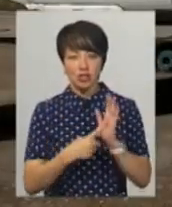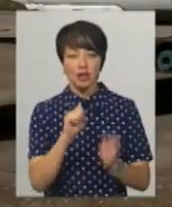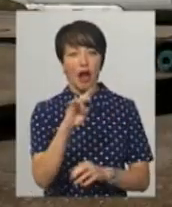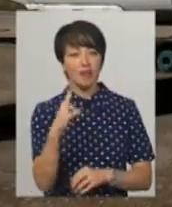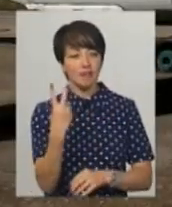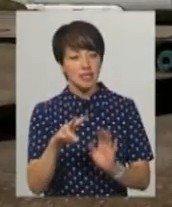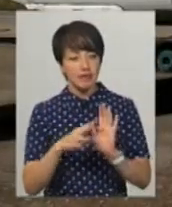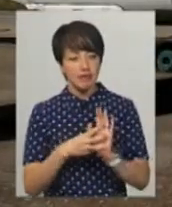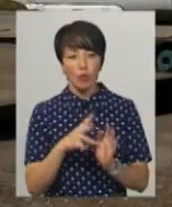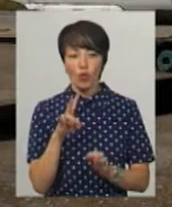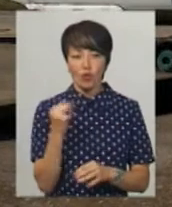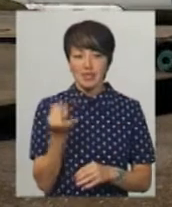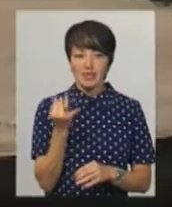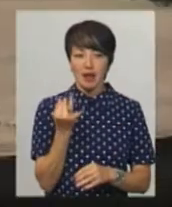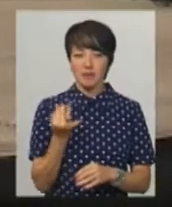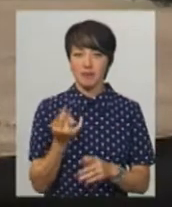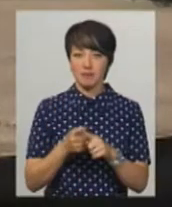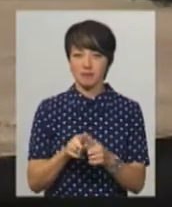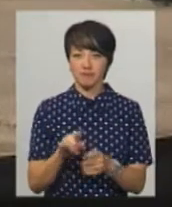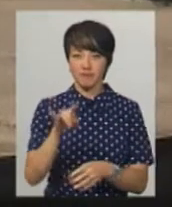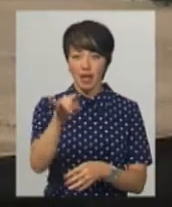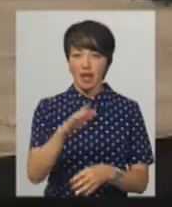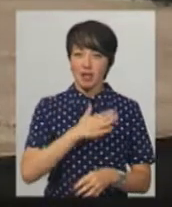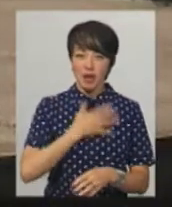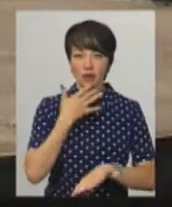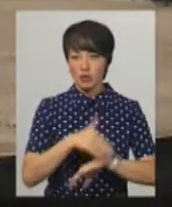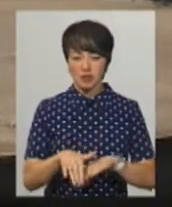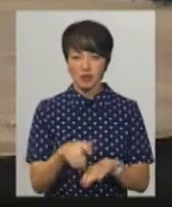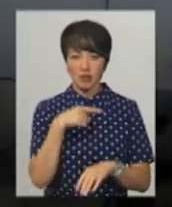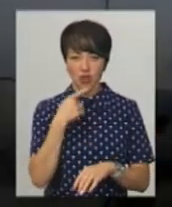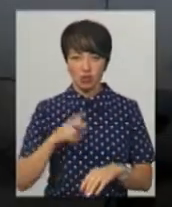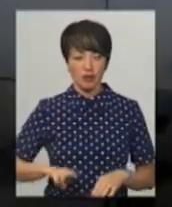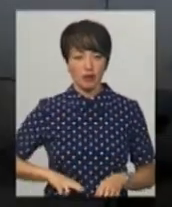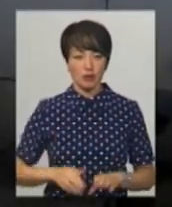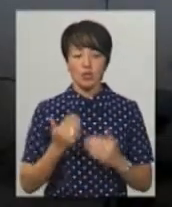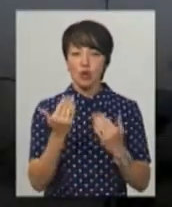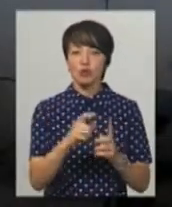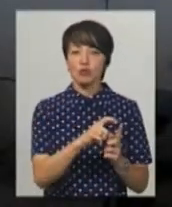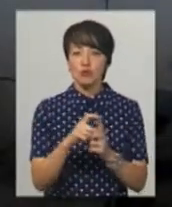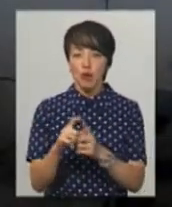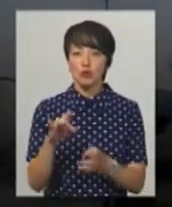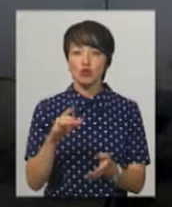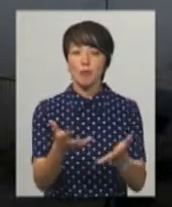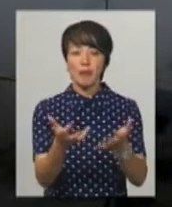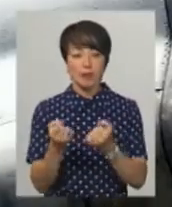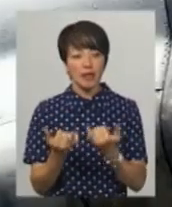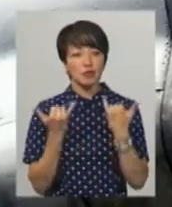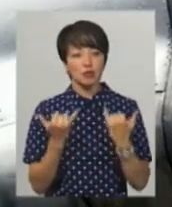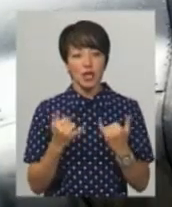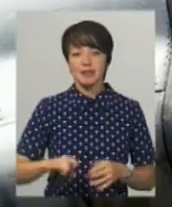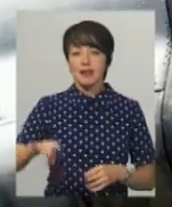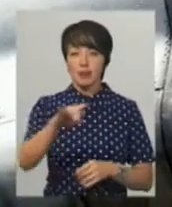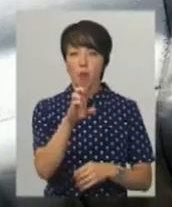Та вони вже не цікавлять власників повітряних авіаліній – ні вітчизняних, ні іноземних, каже Валерій Сорока. За його словами, щоб приймати сучасні літаки класу